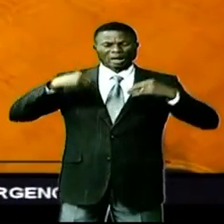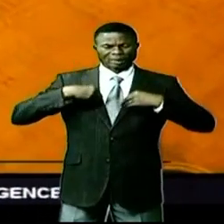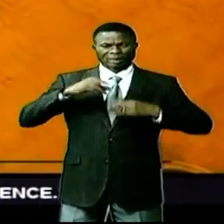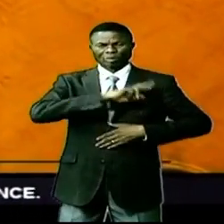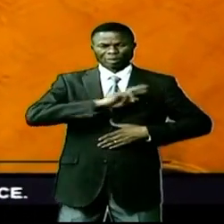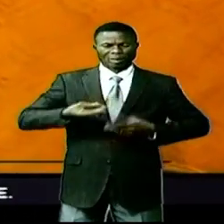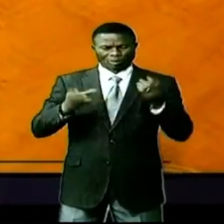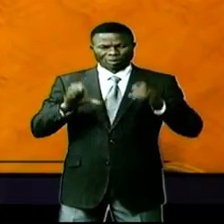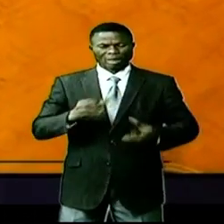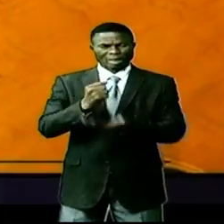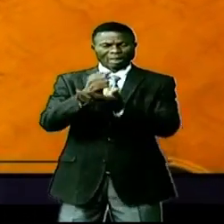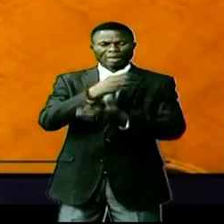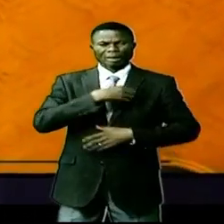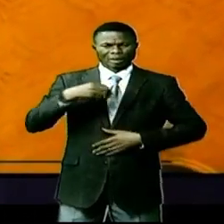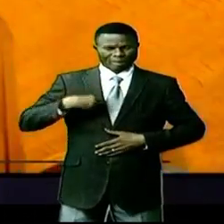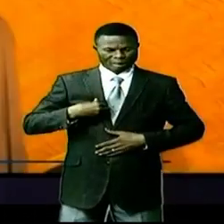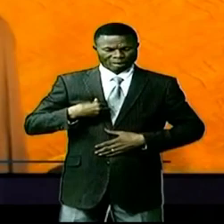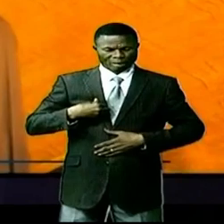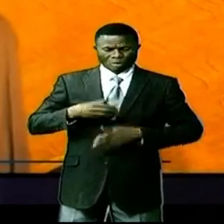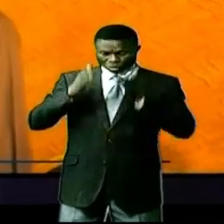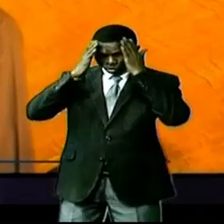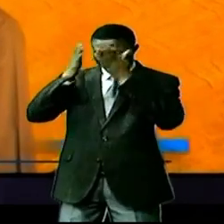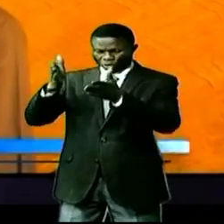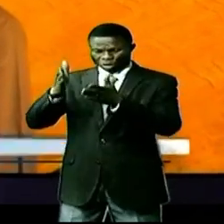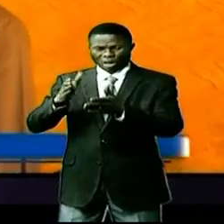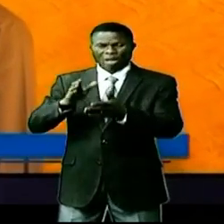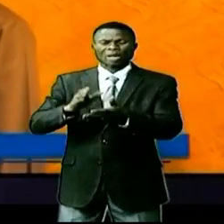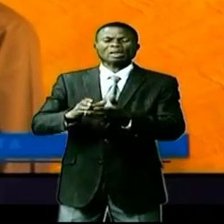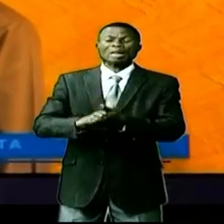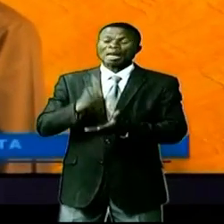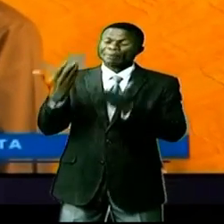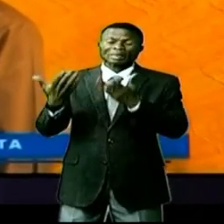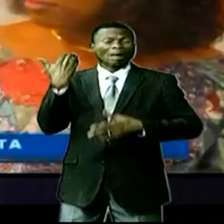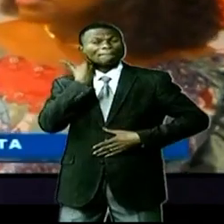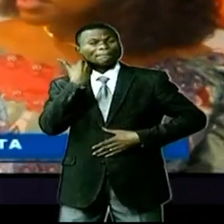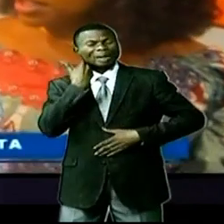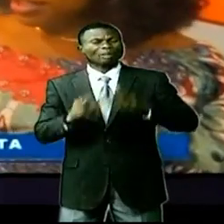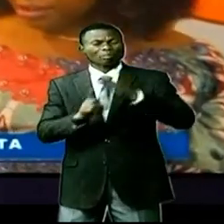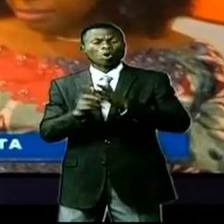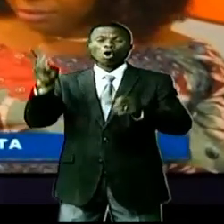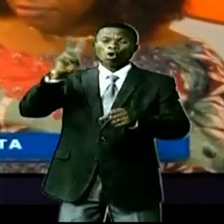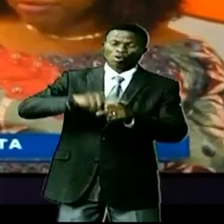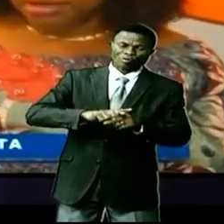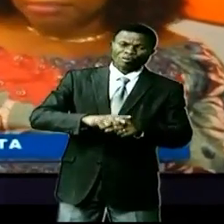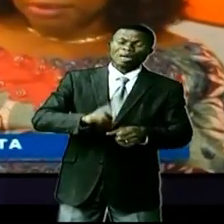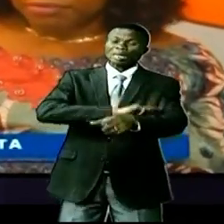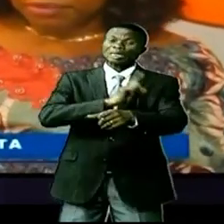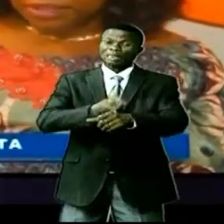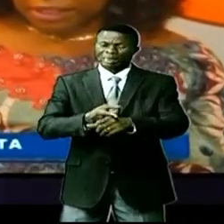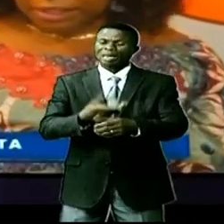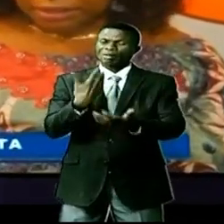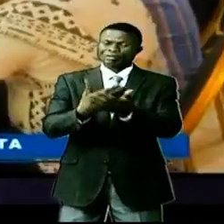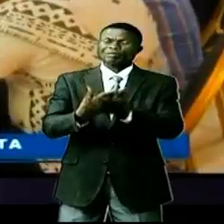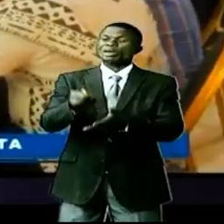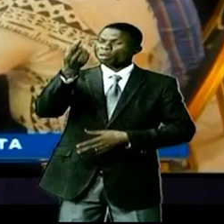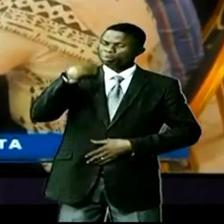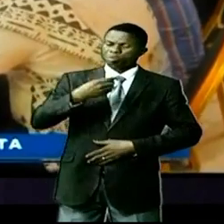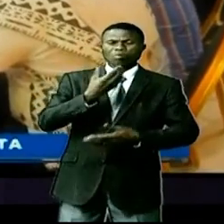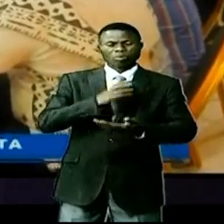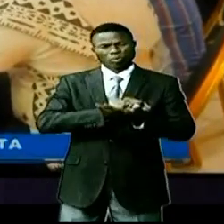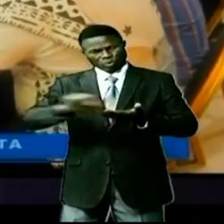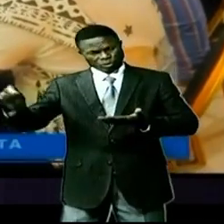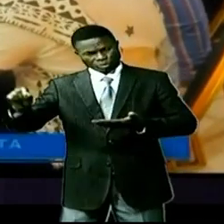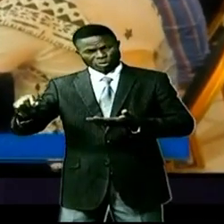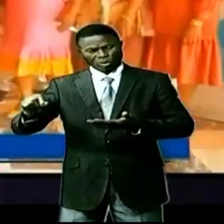permet à la femme de recourir à l'avortement sécurisé en cas de viol, d'inceste ou lorsque la grossesse met en